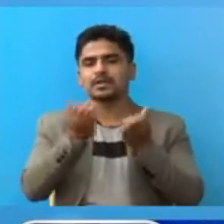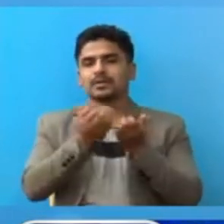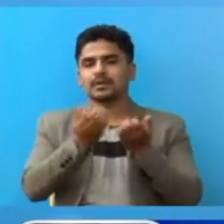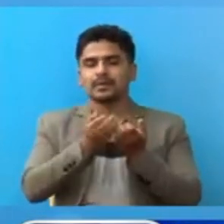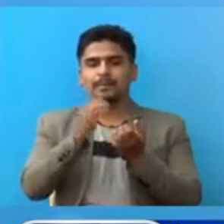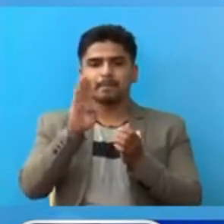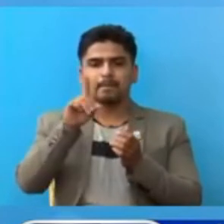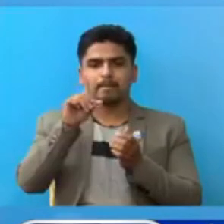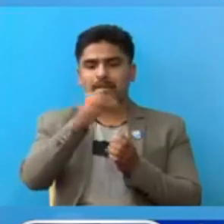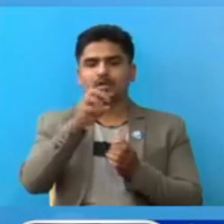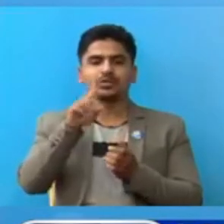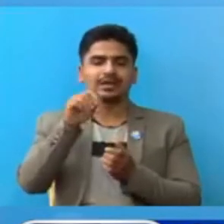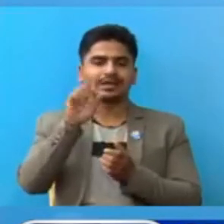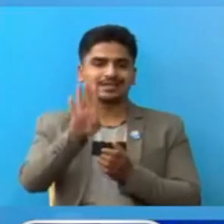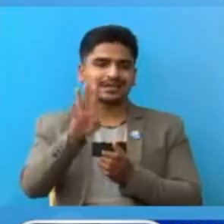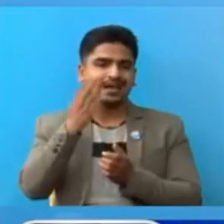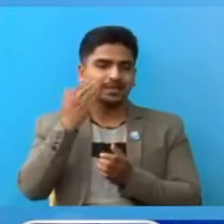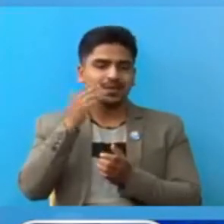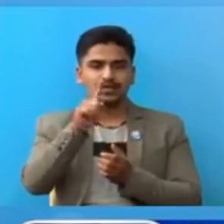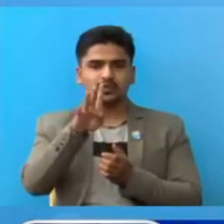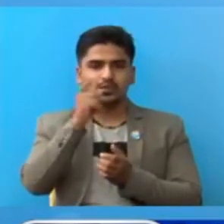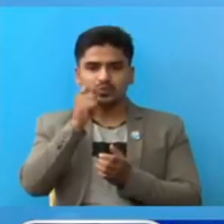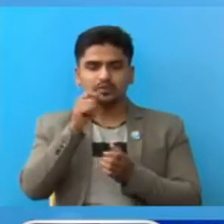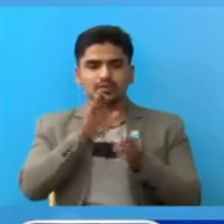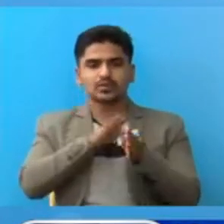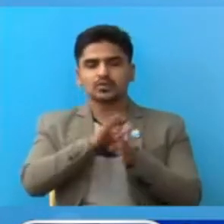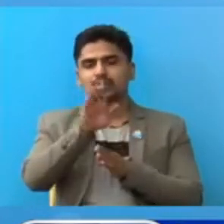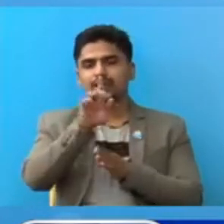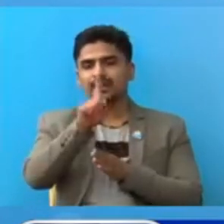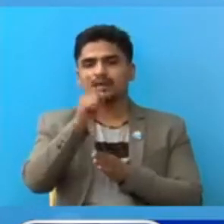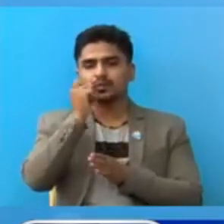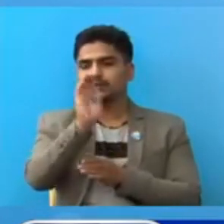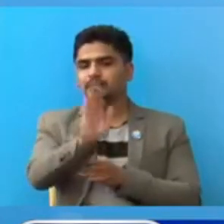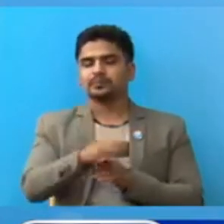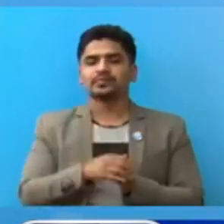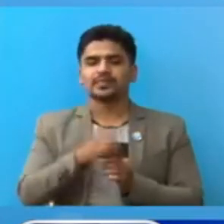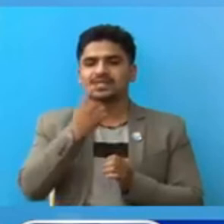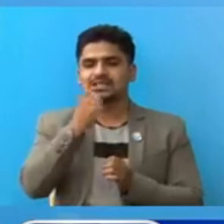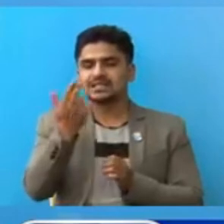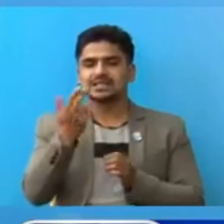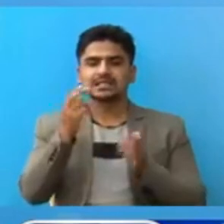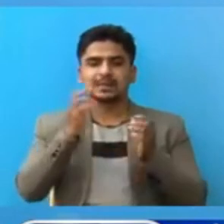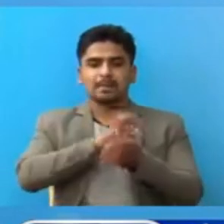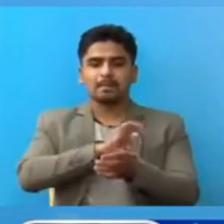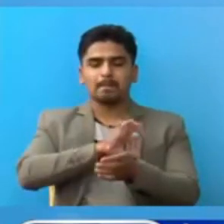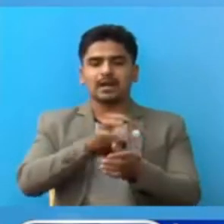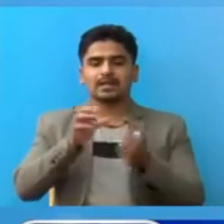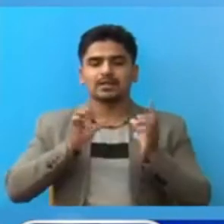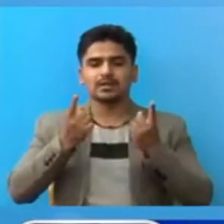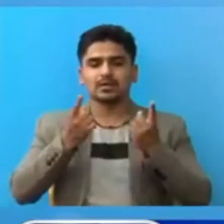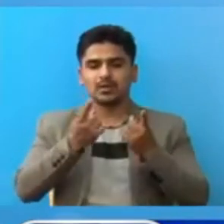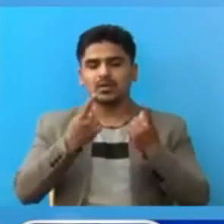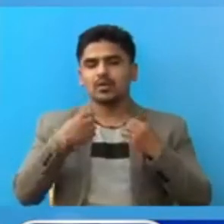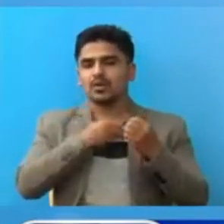बाजुरा का चार महिला र चौद पुरूस र जुम्ला का एक पुरूस नोंचा सेती प्रादेशिक अस्पताल प्रयोक्साला मा